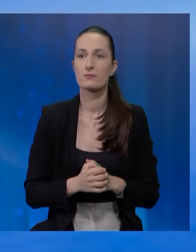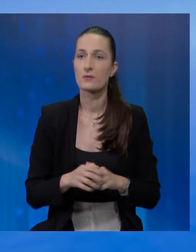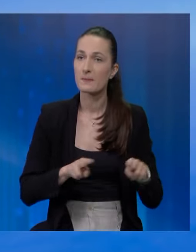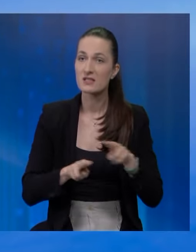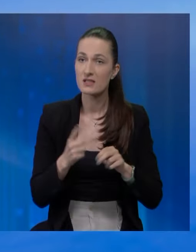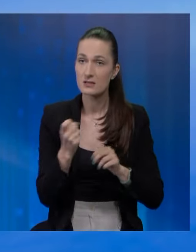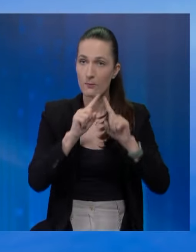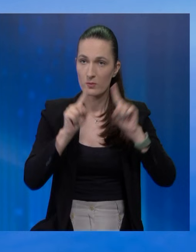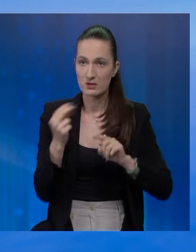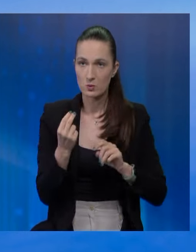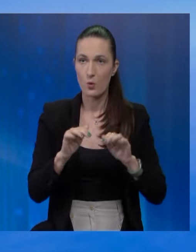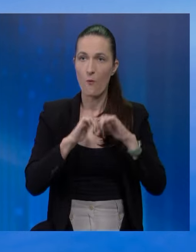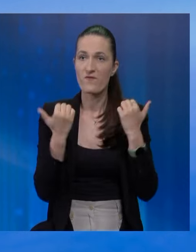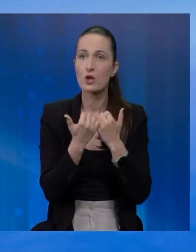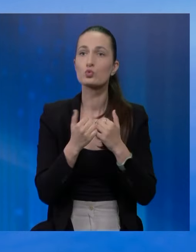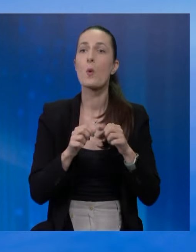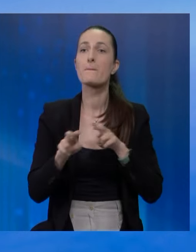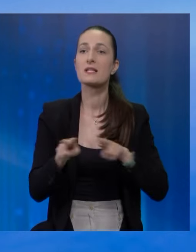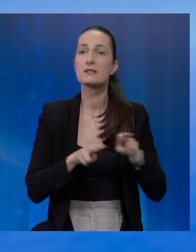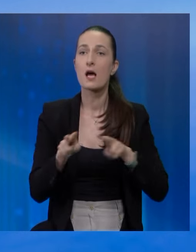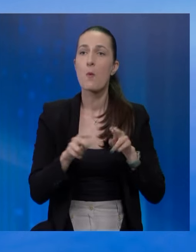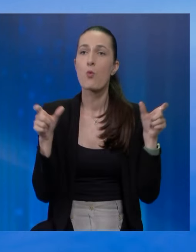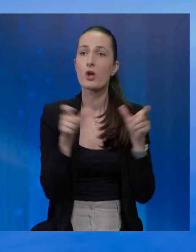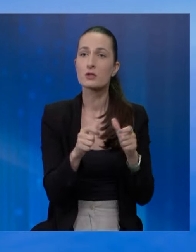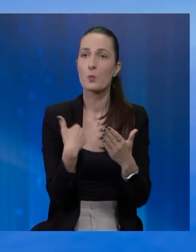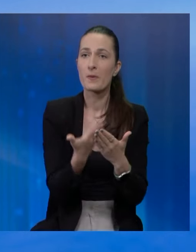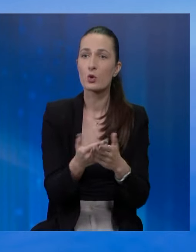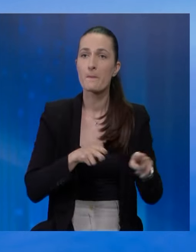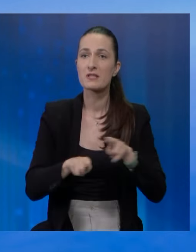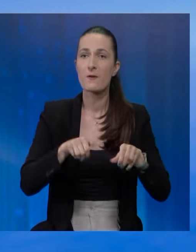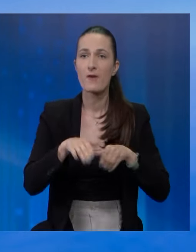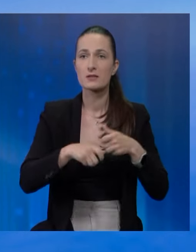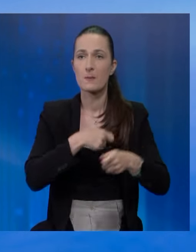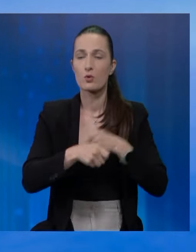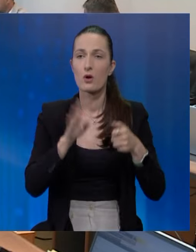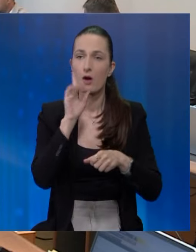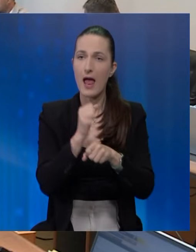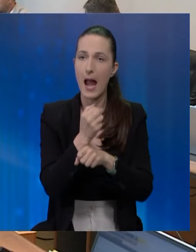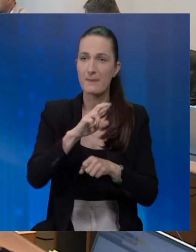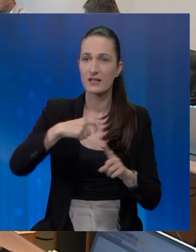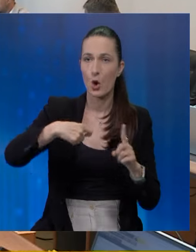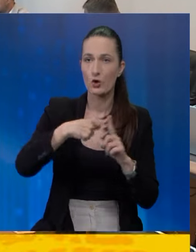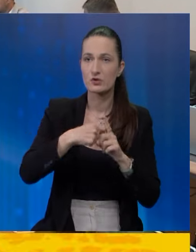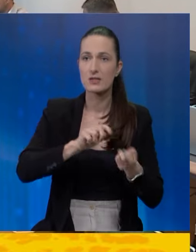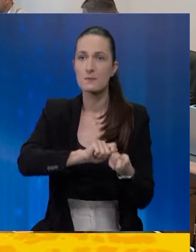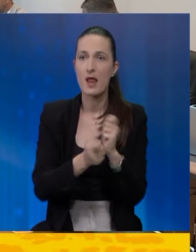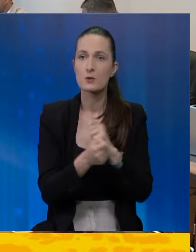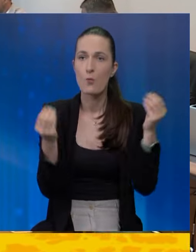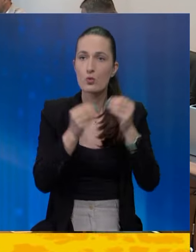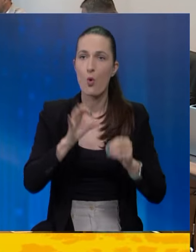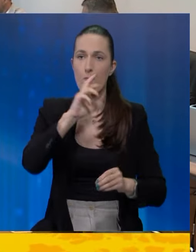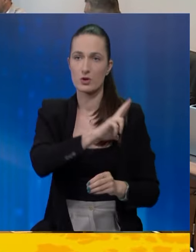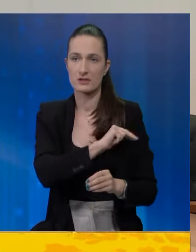Ministri iz Republike Srpske u vijeću ministara blokirali su prijedlog ministra vanjskih poslova Bejhajl Medina Konakovića za izmjene